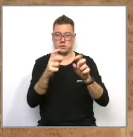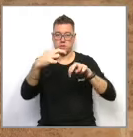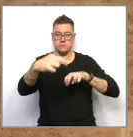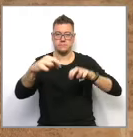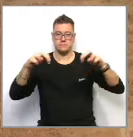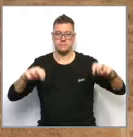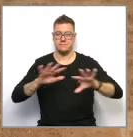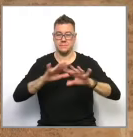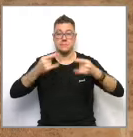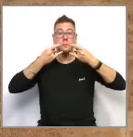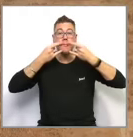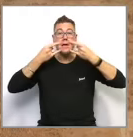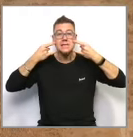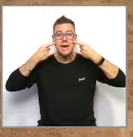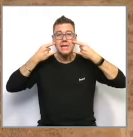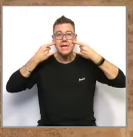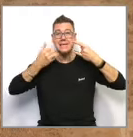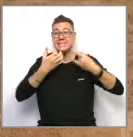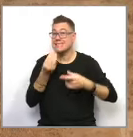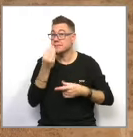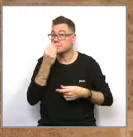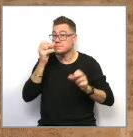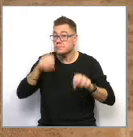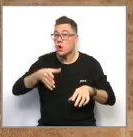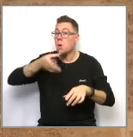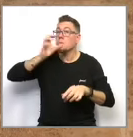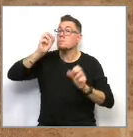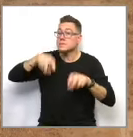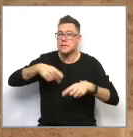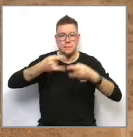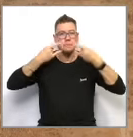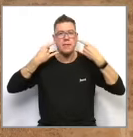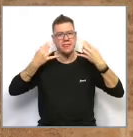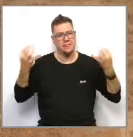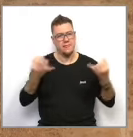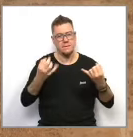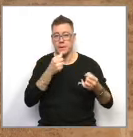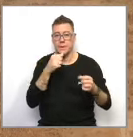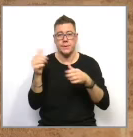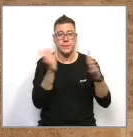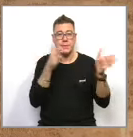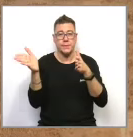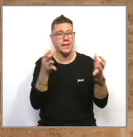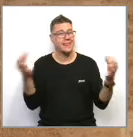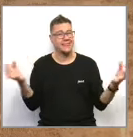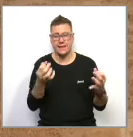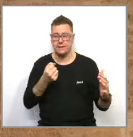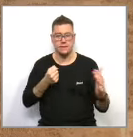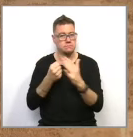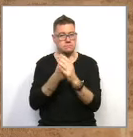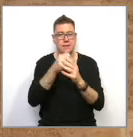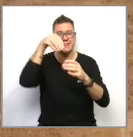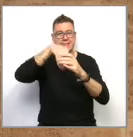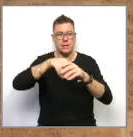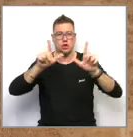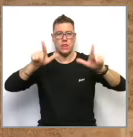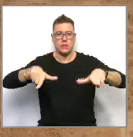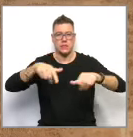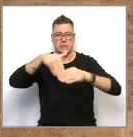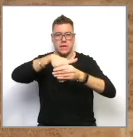mascareta mentre no es consumeix, ventilació garantida en els interiors